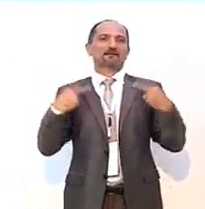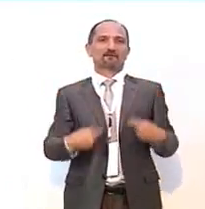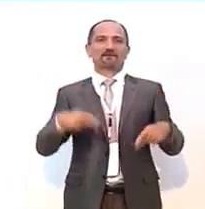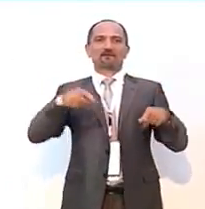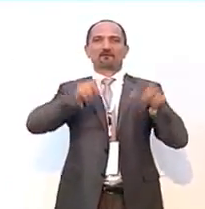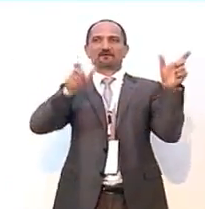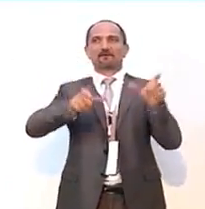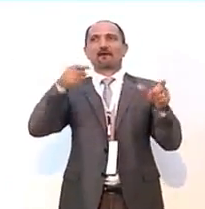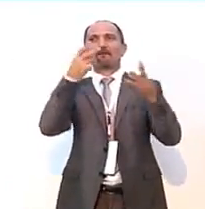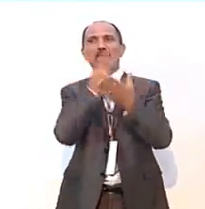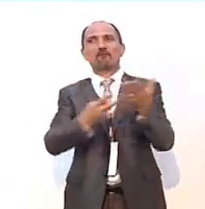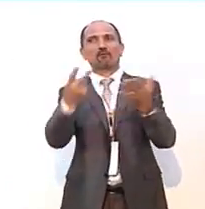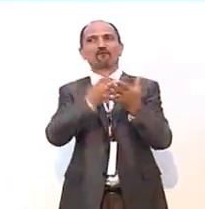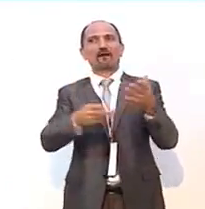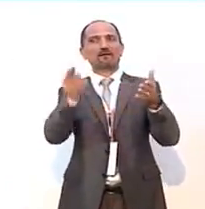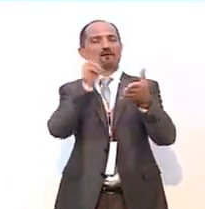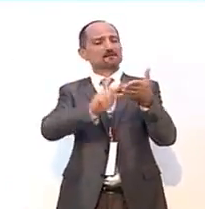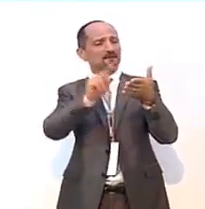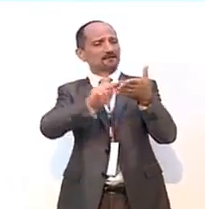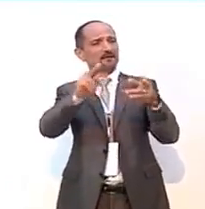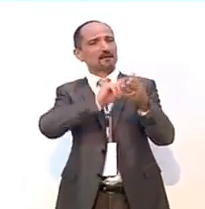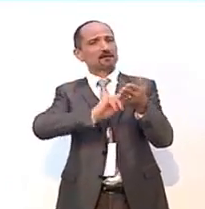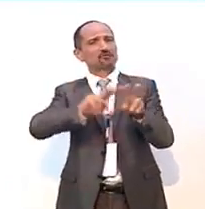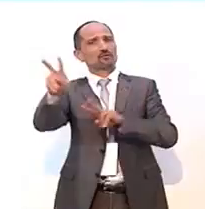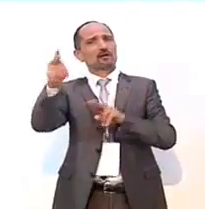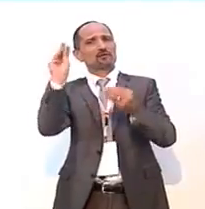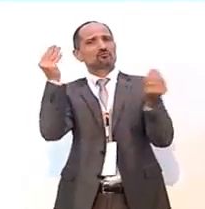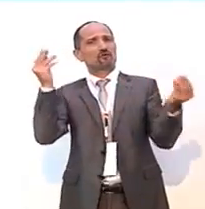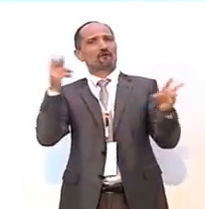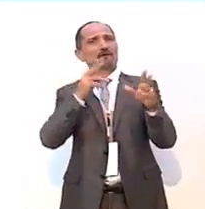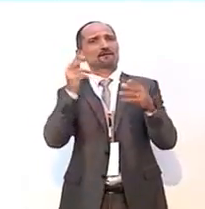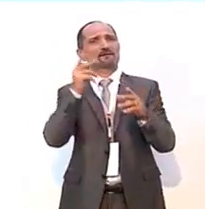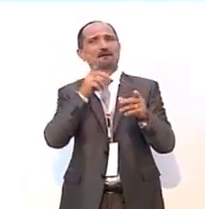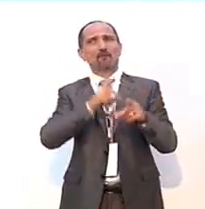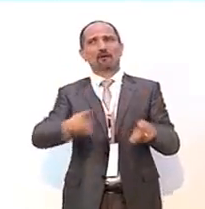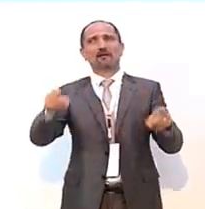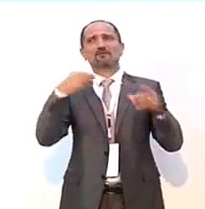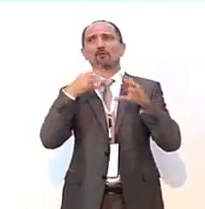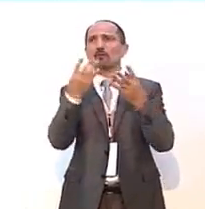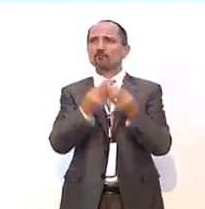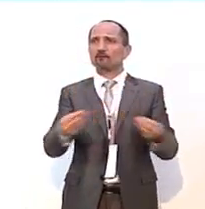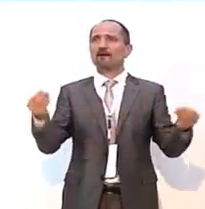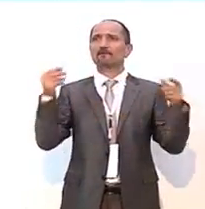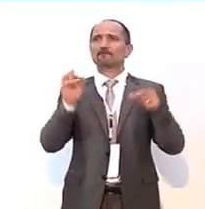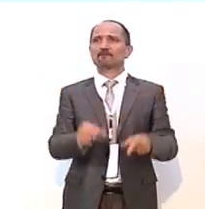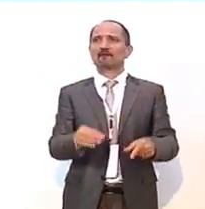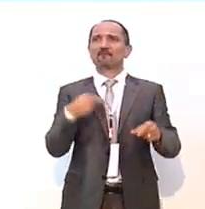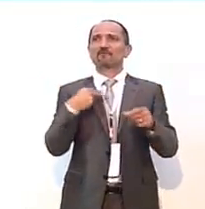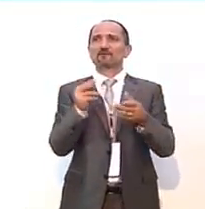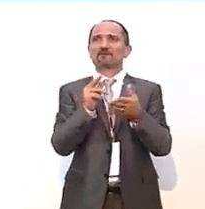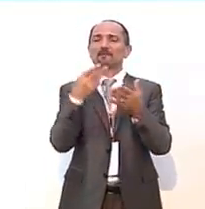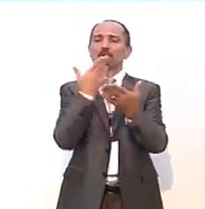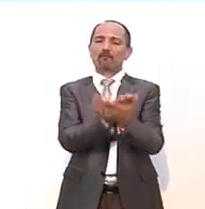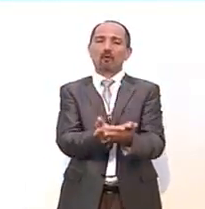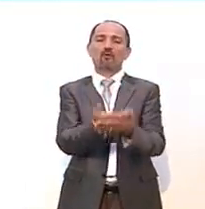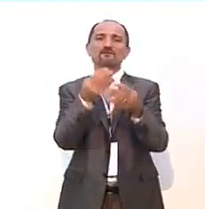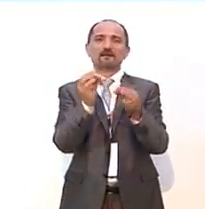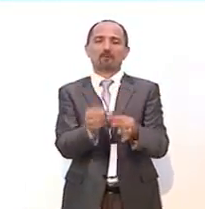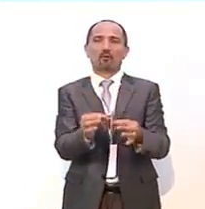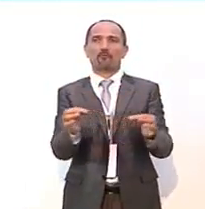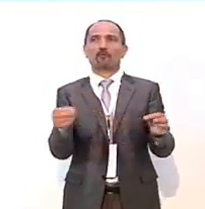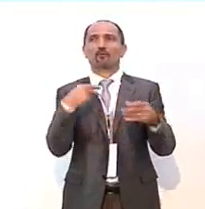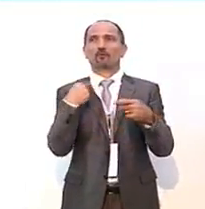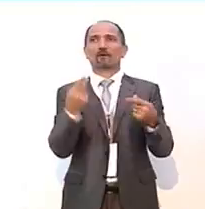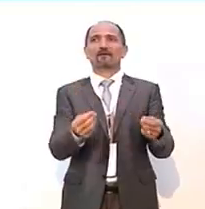Guardate, noi ci abbiamo provato come la Secretaria Nazionale dei Giovanni Democratici ha elaborato un documento molto valido di elaborazione e di proposta politica